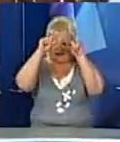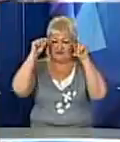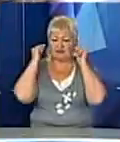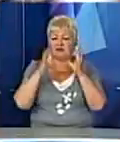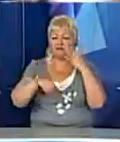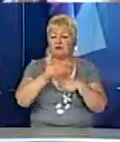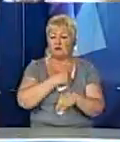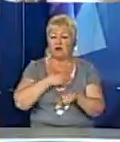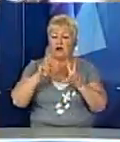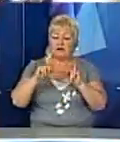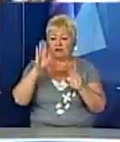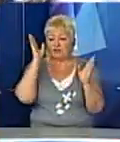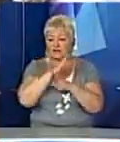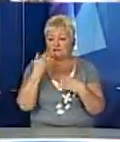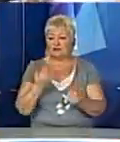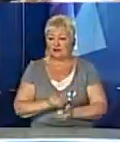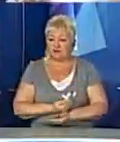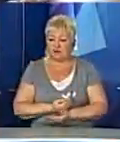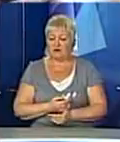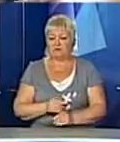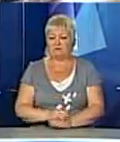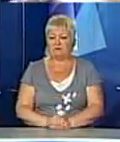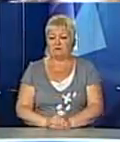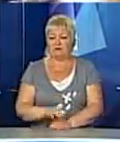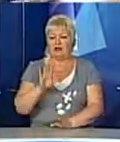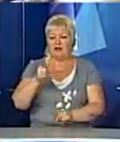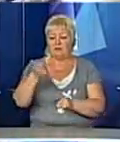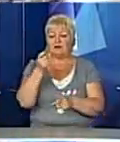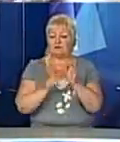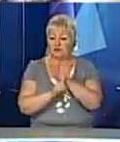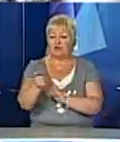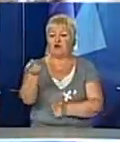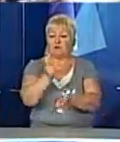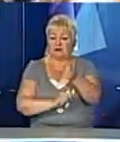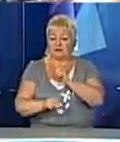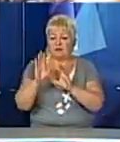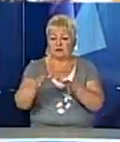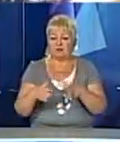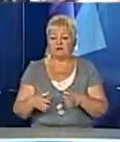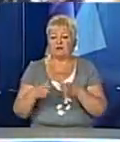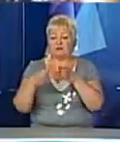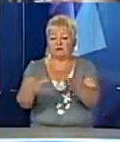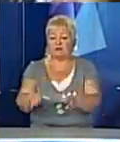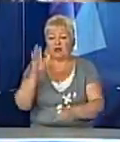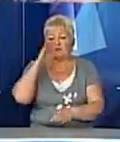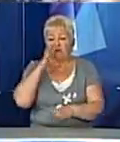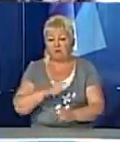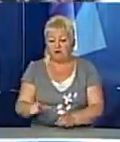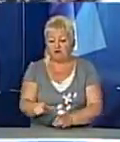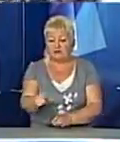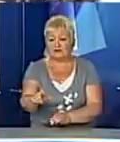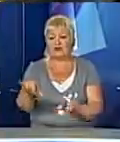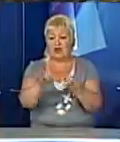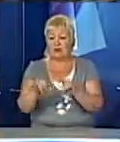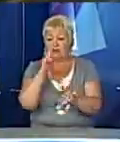долю. Тотемо віночки, пускаємо їх у воді, до якого берега припливе віночок, там